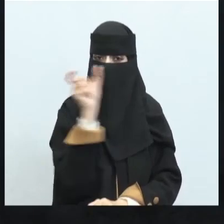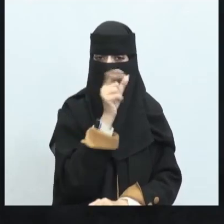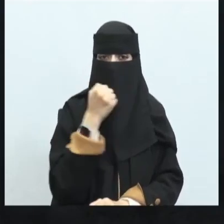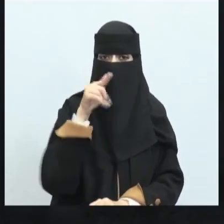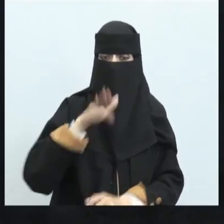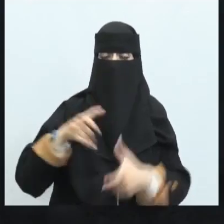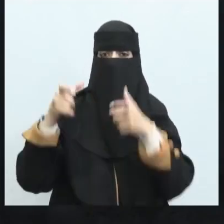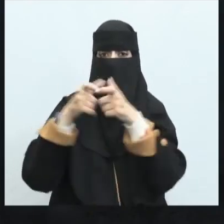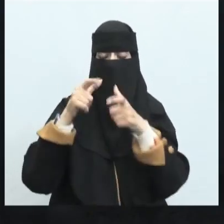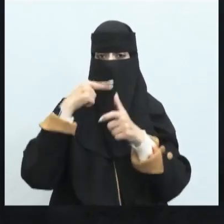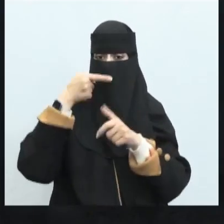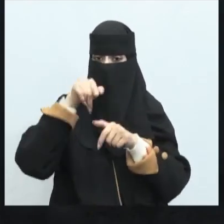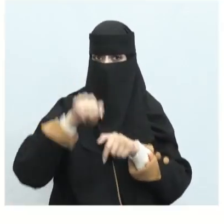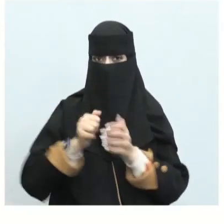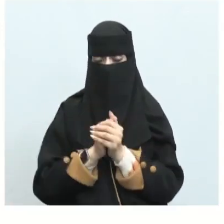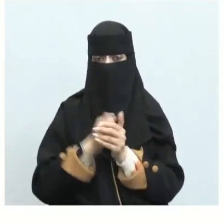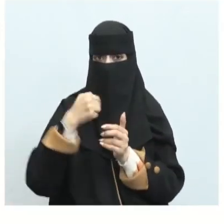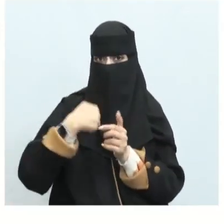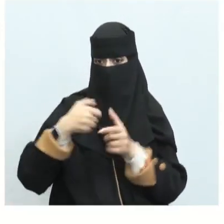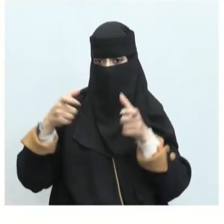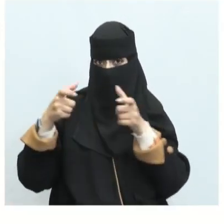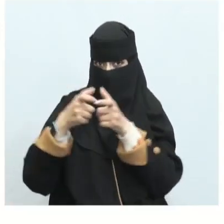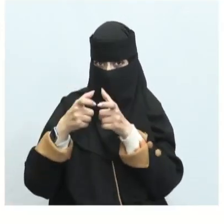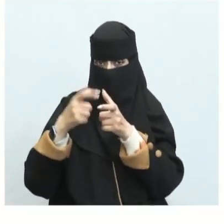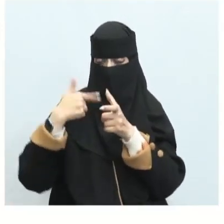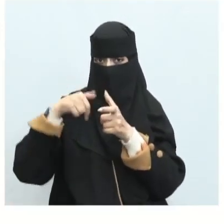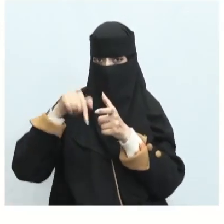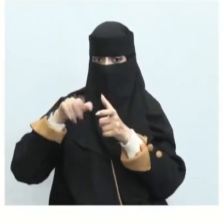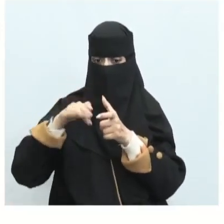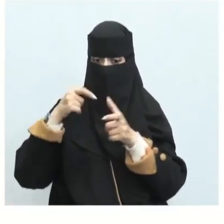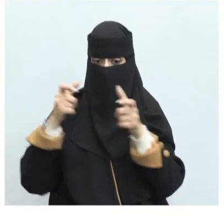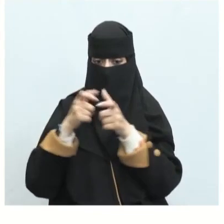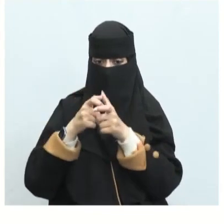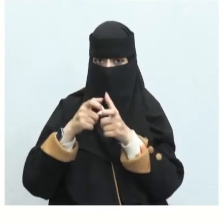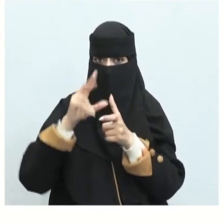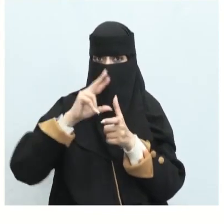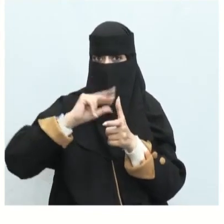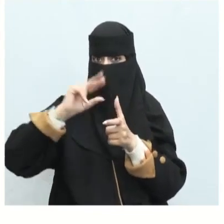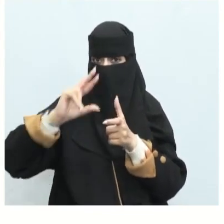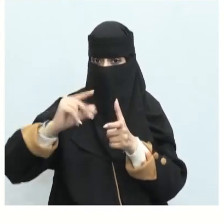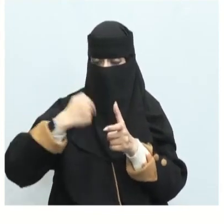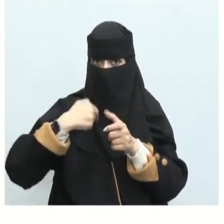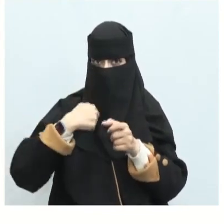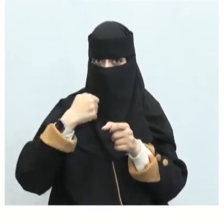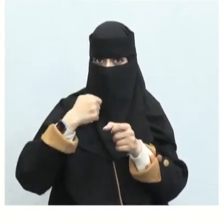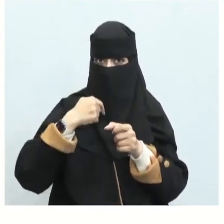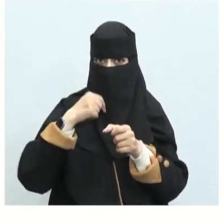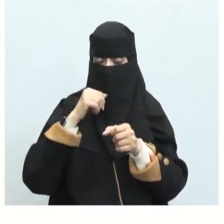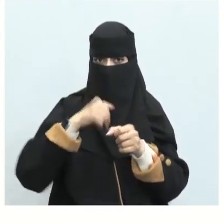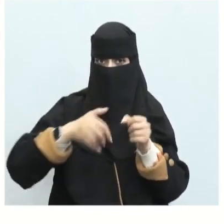يقول أنا من معشر سنت لهم آباؤهم من كل يعني معنى أننا نسير على سنة آبائنا وأجدادنا